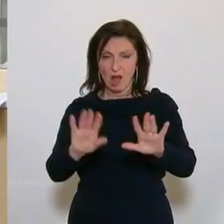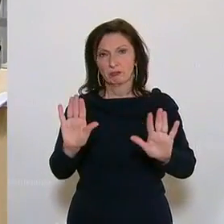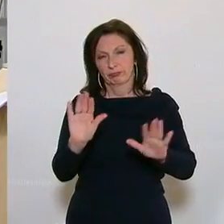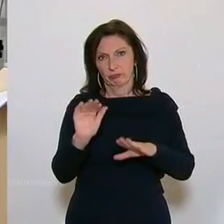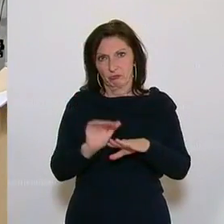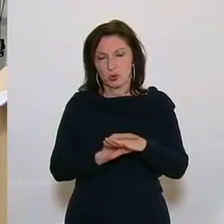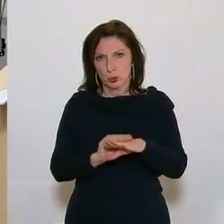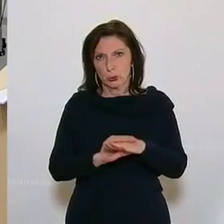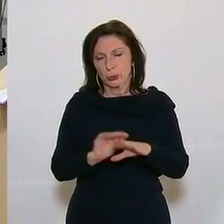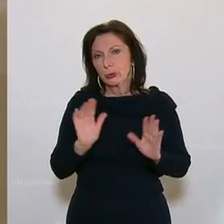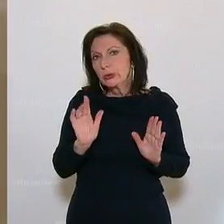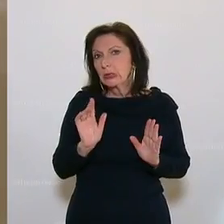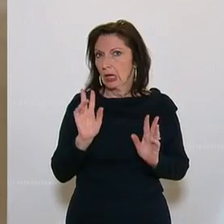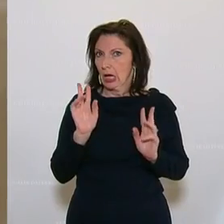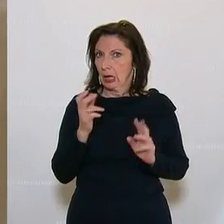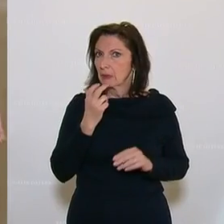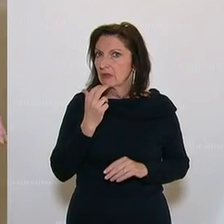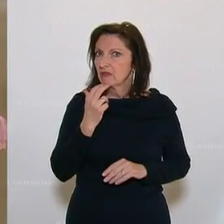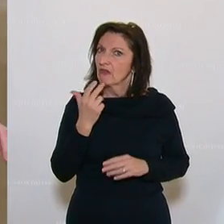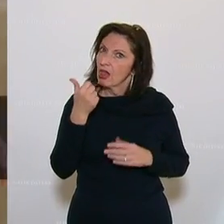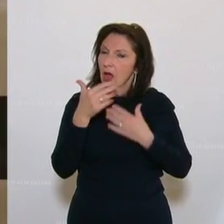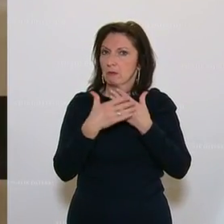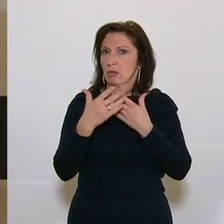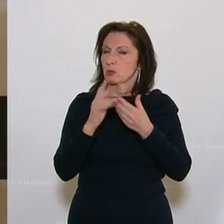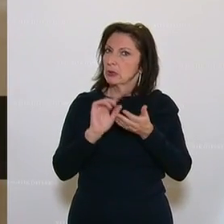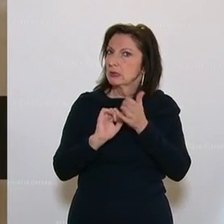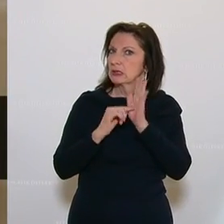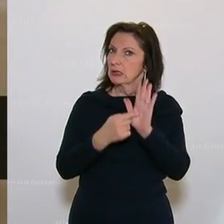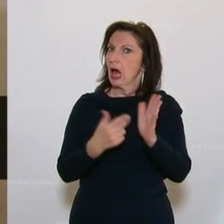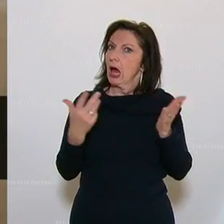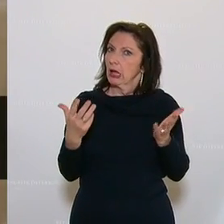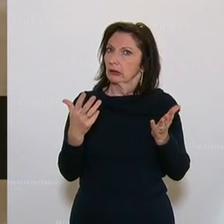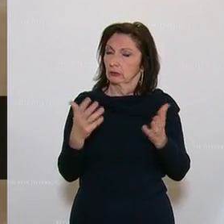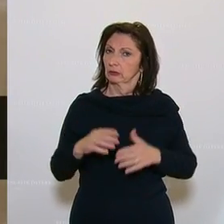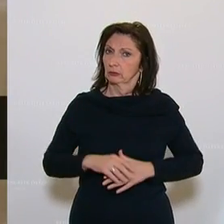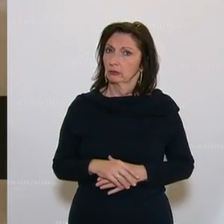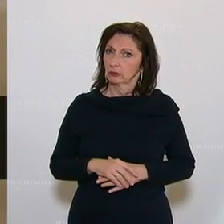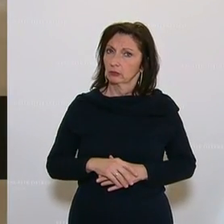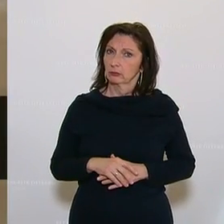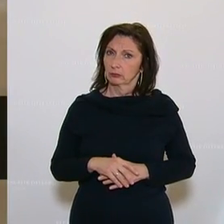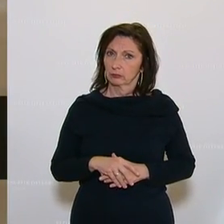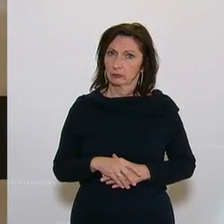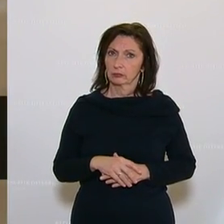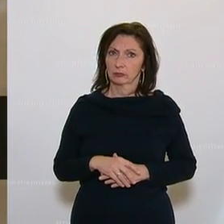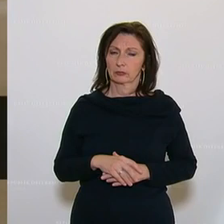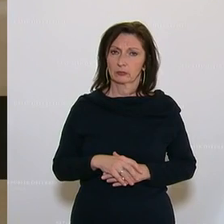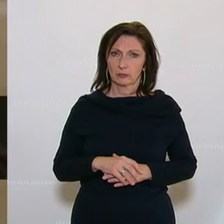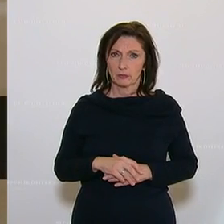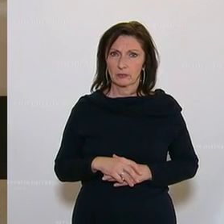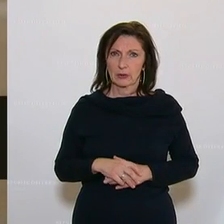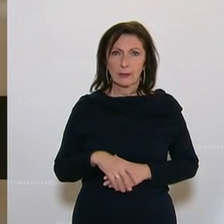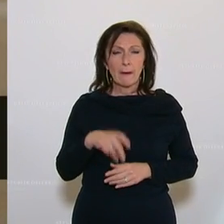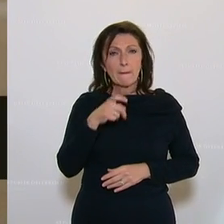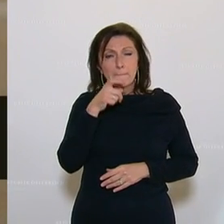natürlich dafür, aber ich wollte eigentlich an einem plastischen Beispiel darstellen, wie schwierig es ist, neben dem